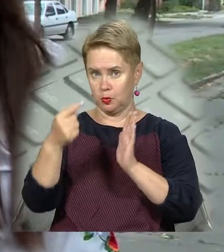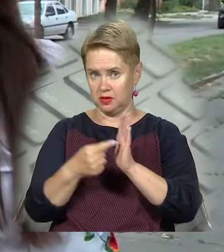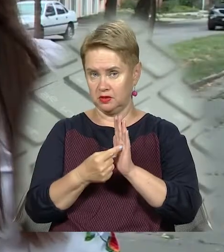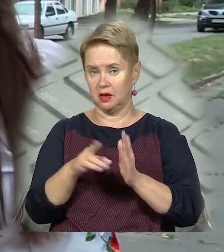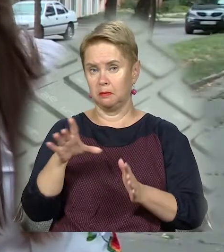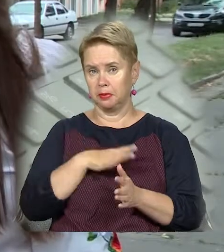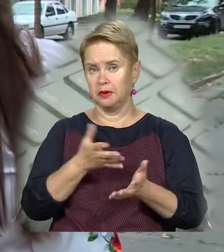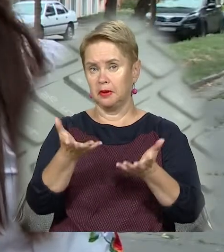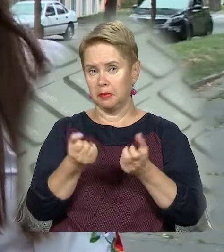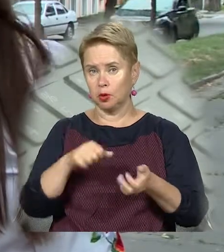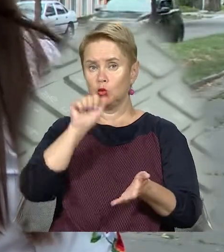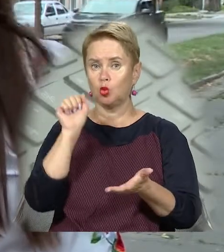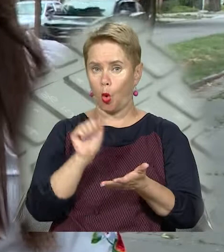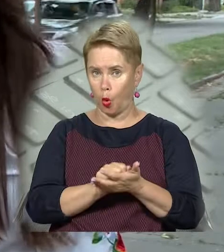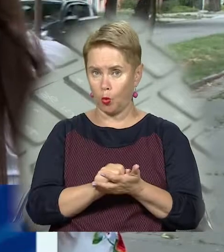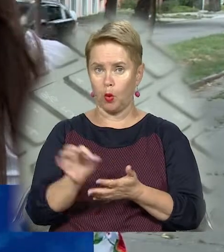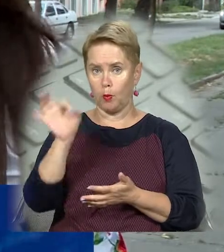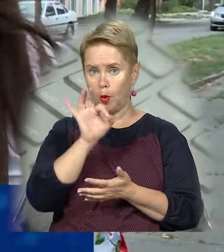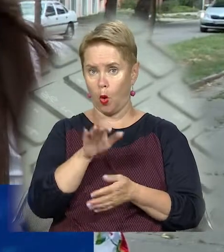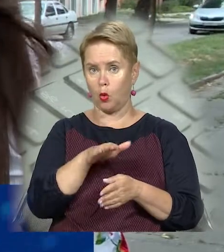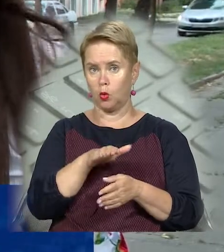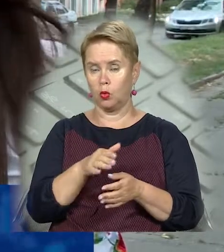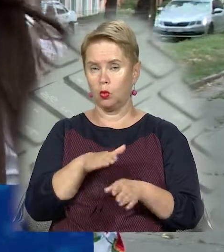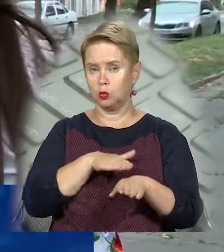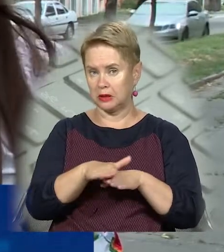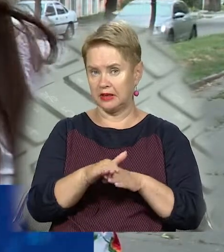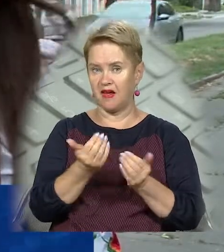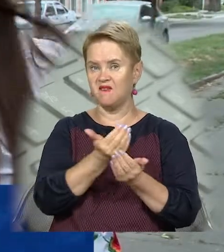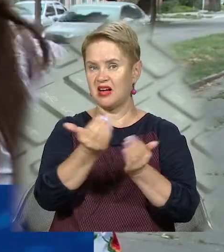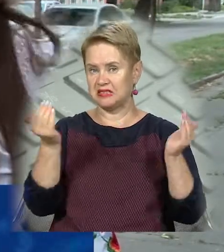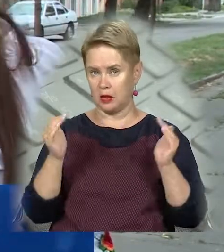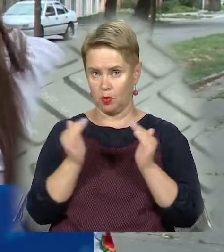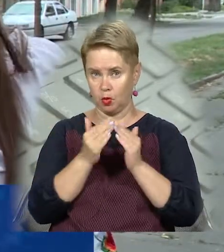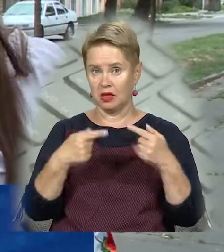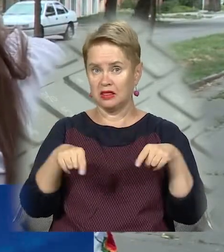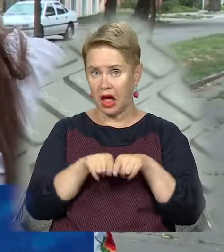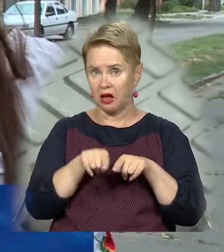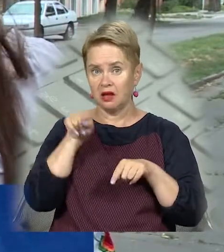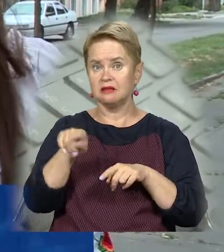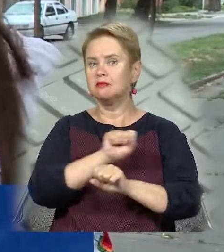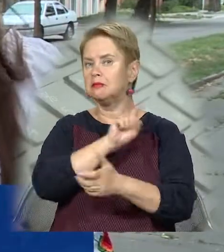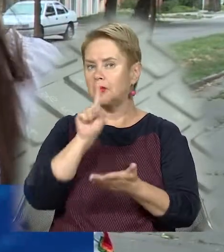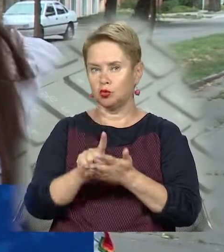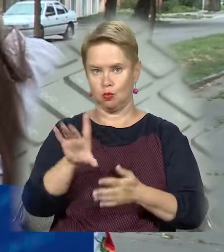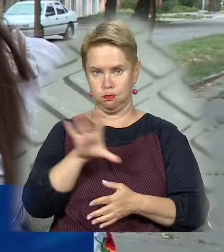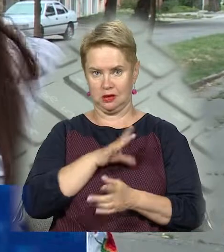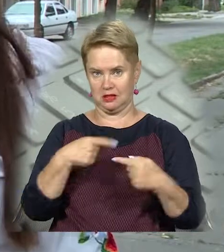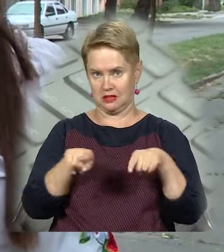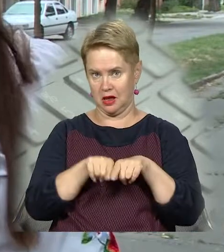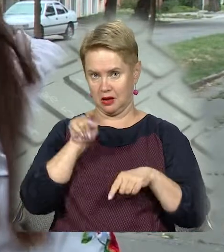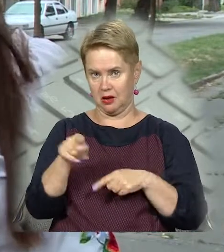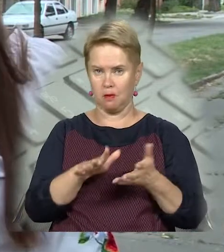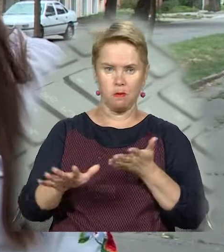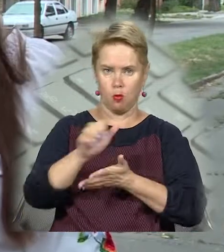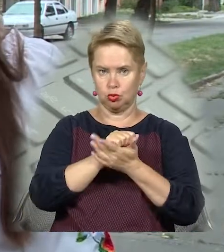Був прийнятий документ про утримання фасадів будівель. Таких речей просто не може бути. Тобто,